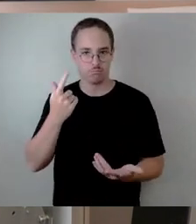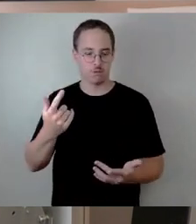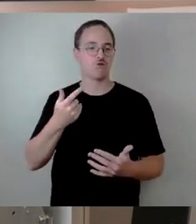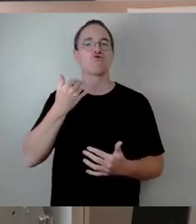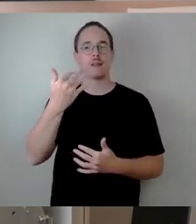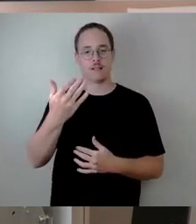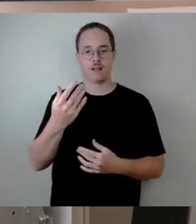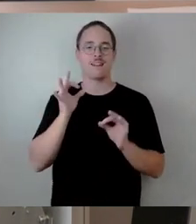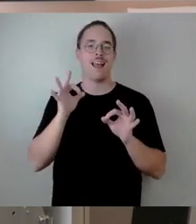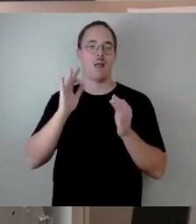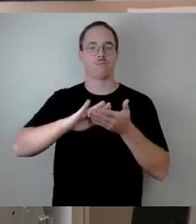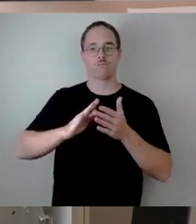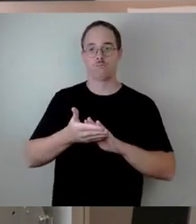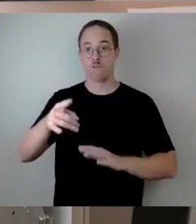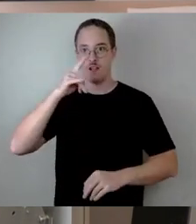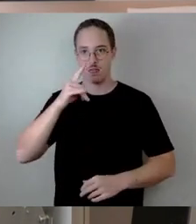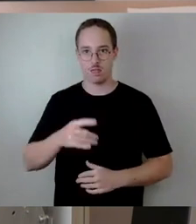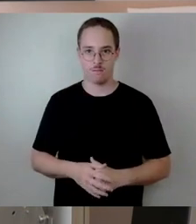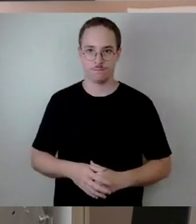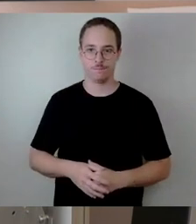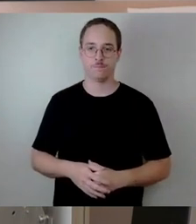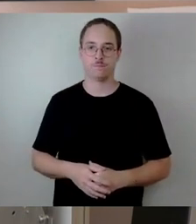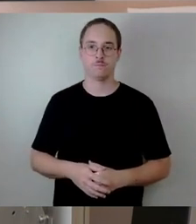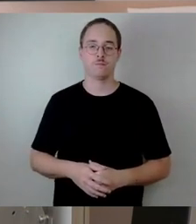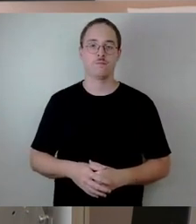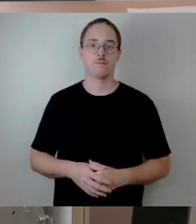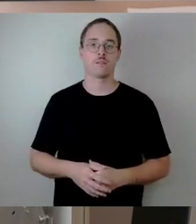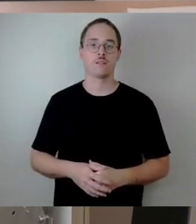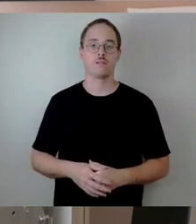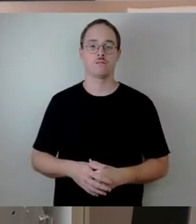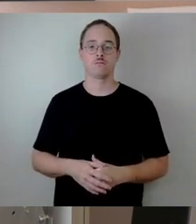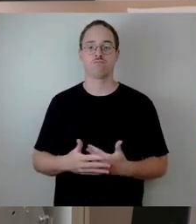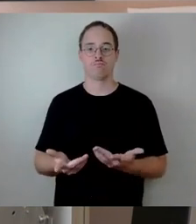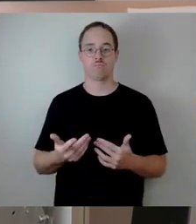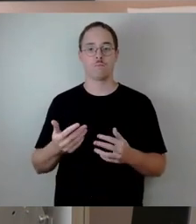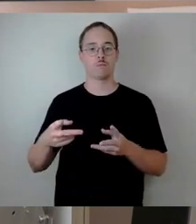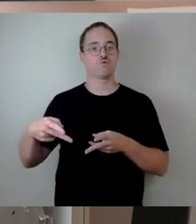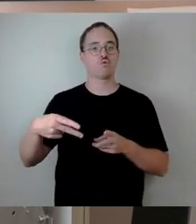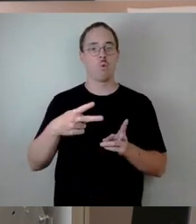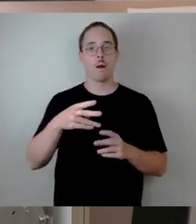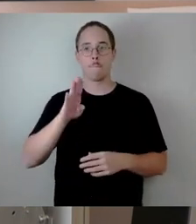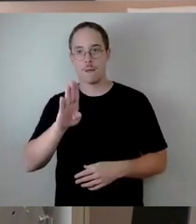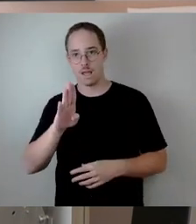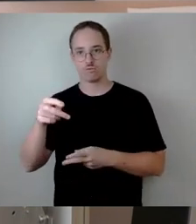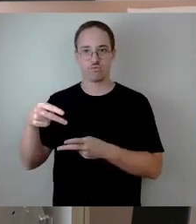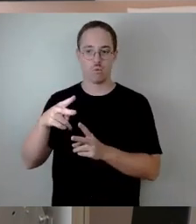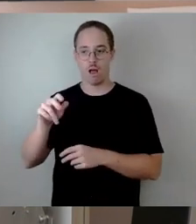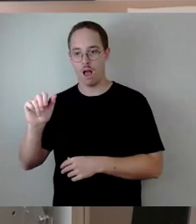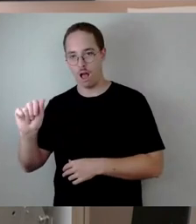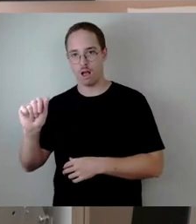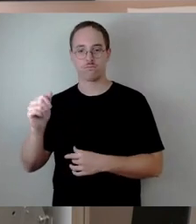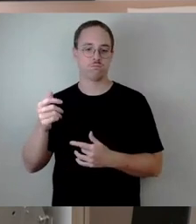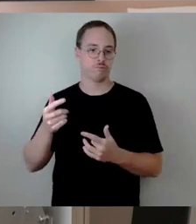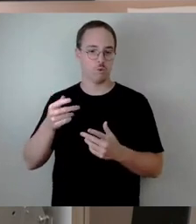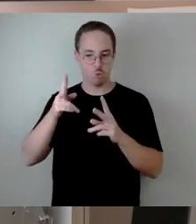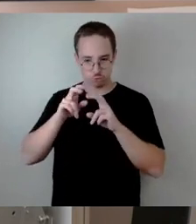Die Untersuchungen zum Zug B und zum Zug A sind für uns jetzt in dieser Lage erstmal nachgelagert, außer dass die Vermessung läuft. Das werden wir